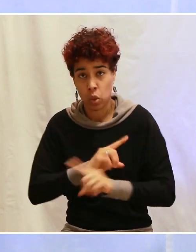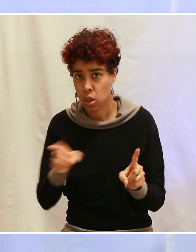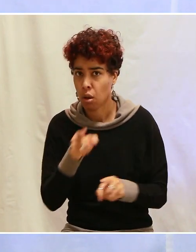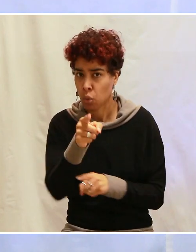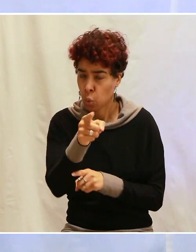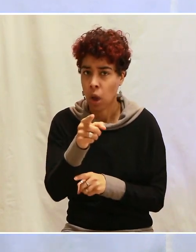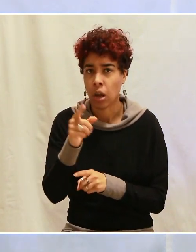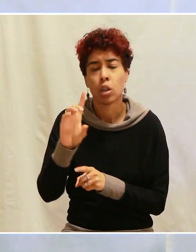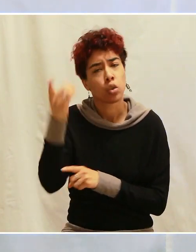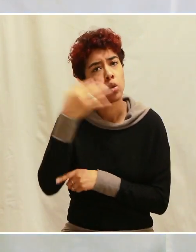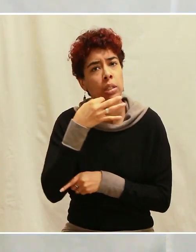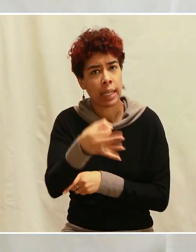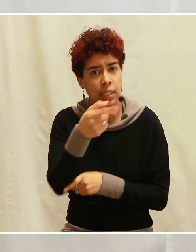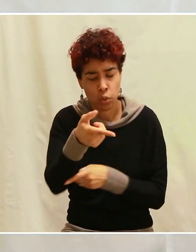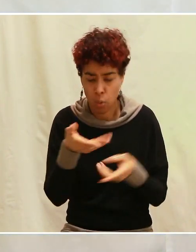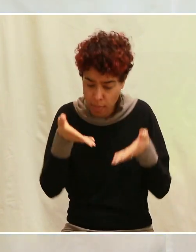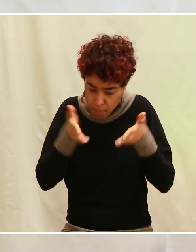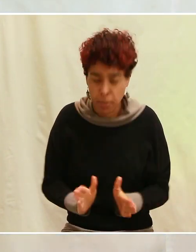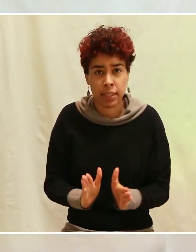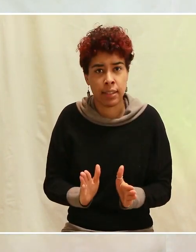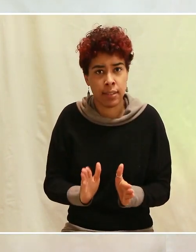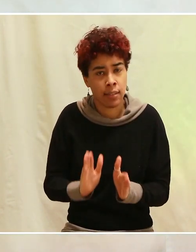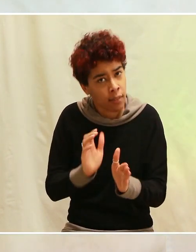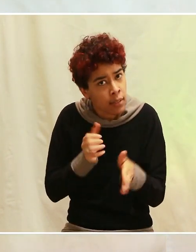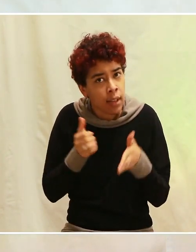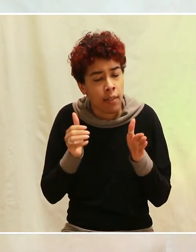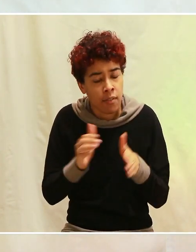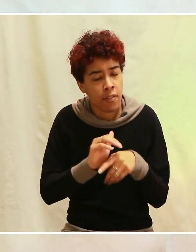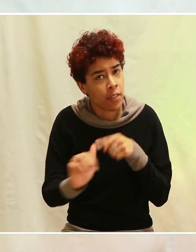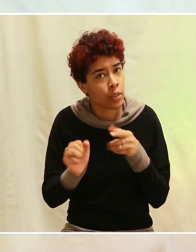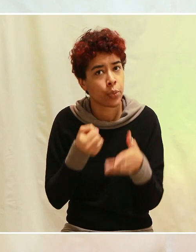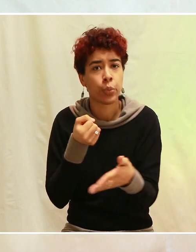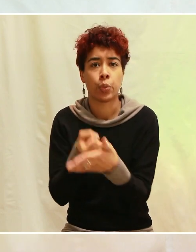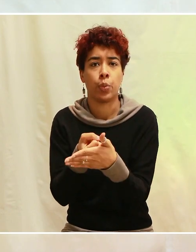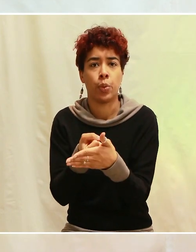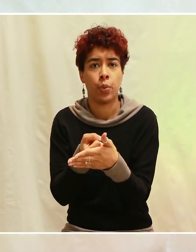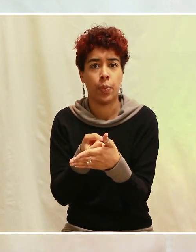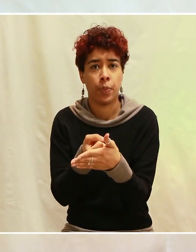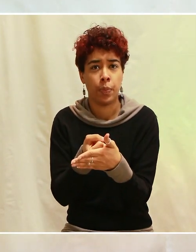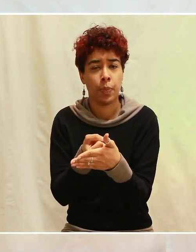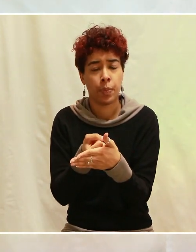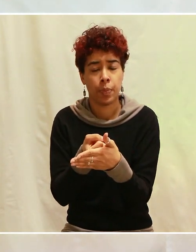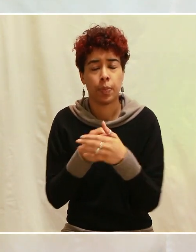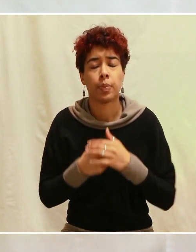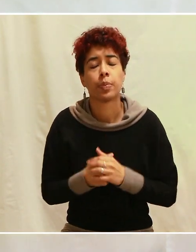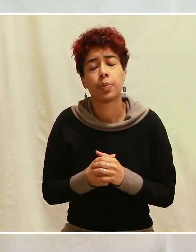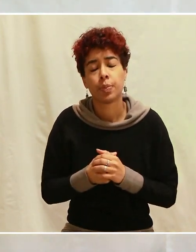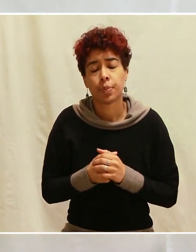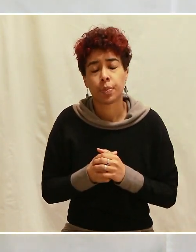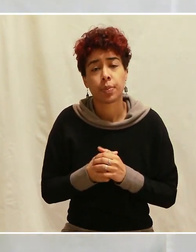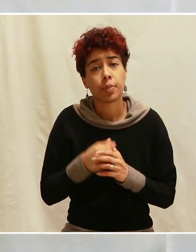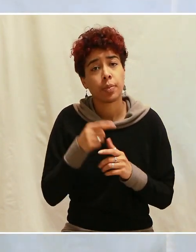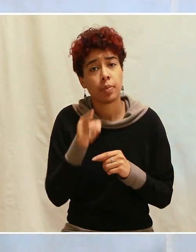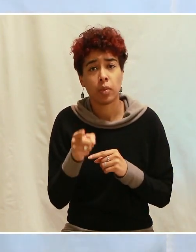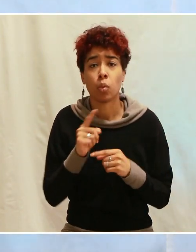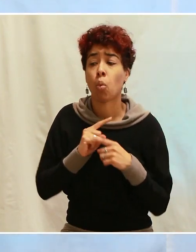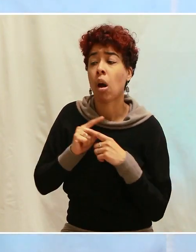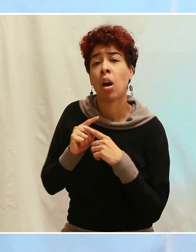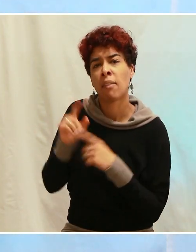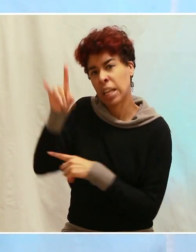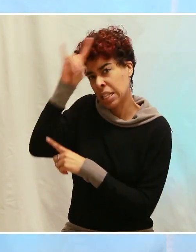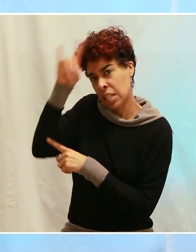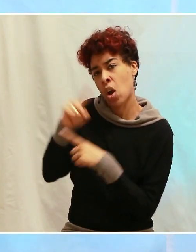ferme dans ta résolution. Ce que tu as comme dessein dans ton cœur de la part de Dieu, suis-le à la lettre. Ne marchande pas.